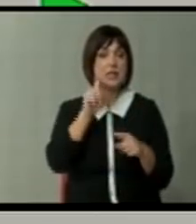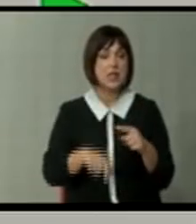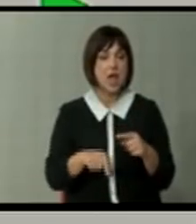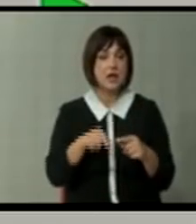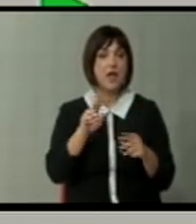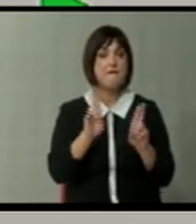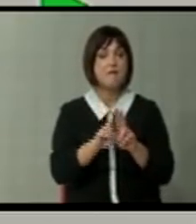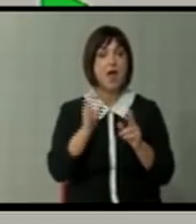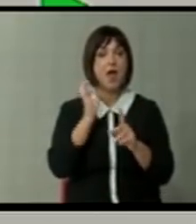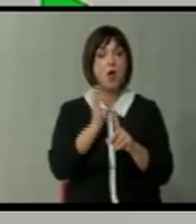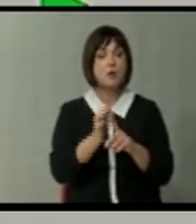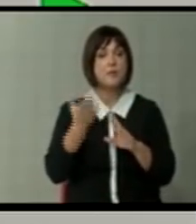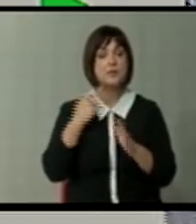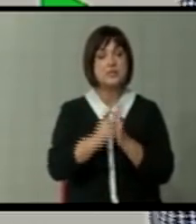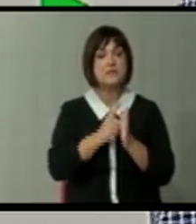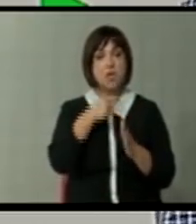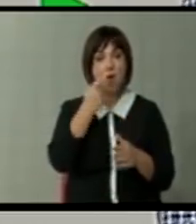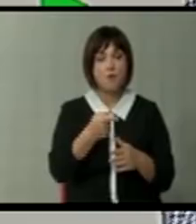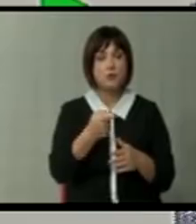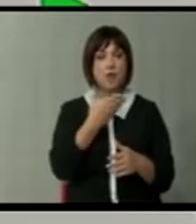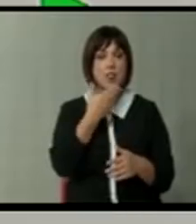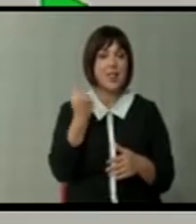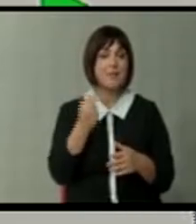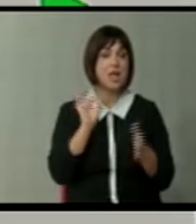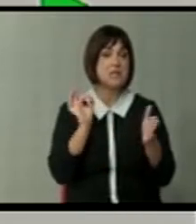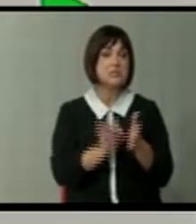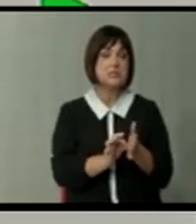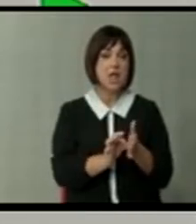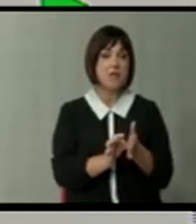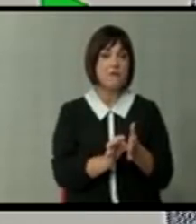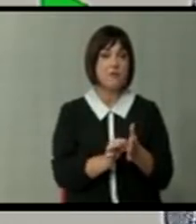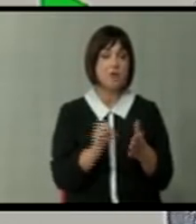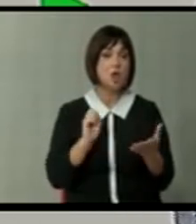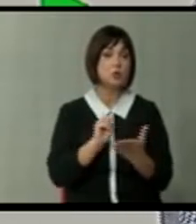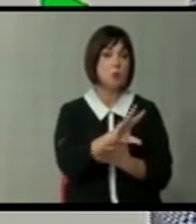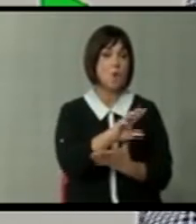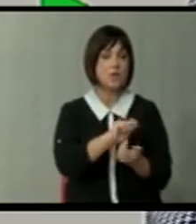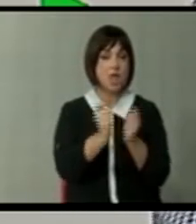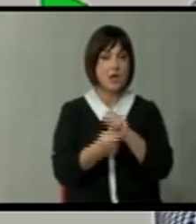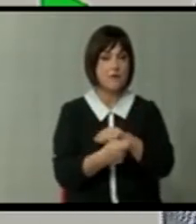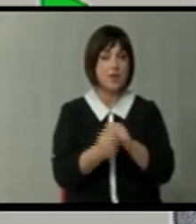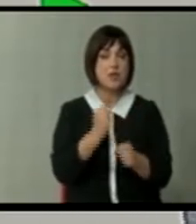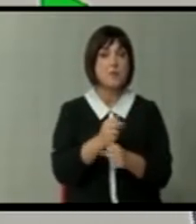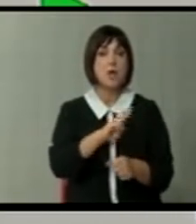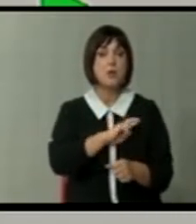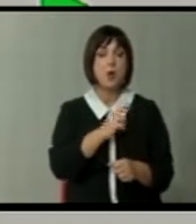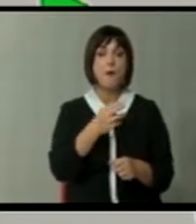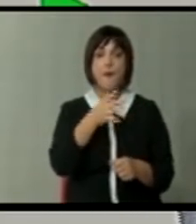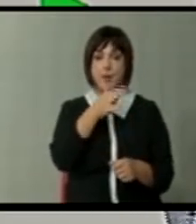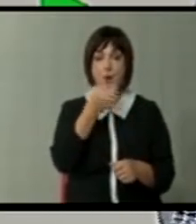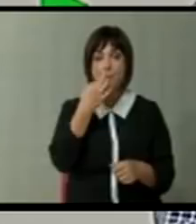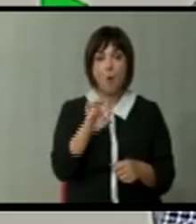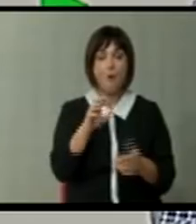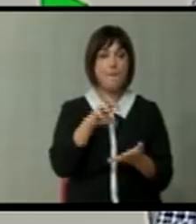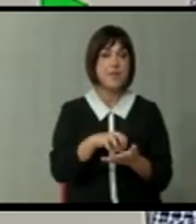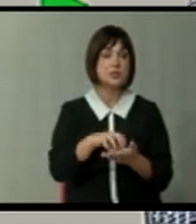хојте, предизвестно време, да ни кажат дека во суштино ни нема ли ни цел да проведат реформи, да ја направат Република Магедон и ја пубаво место за живење,